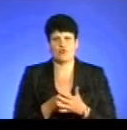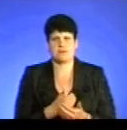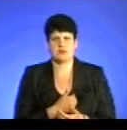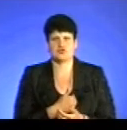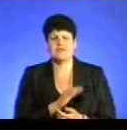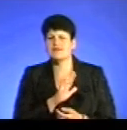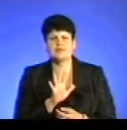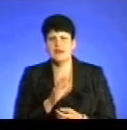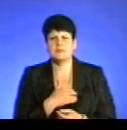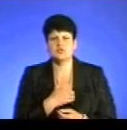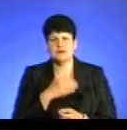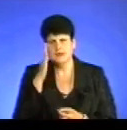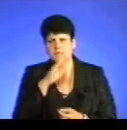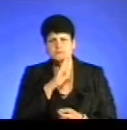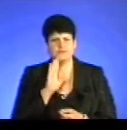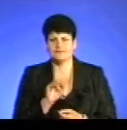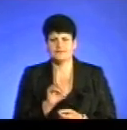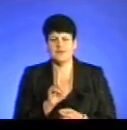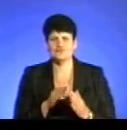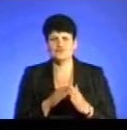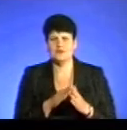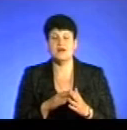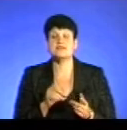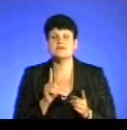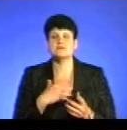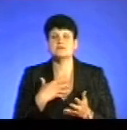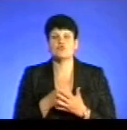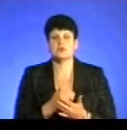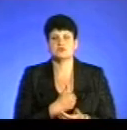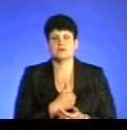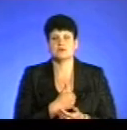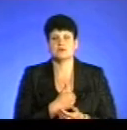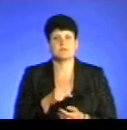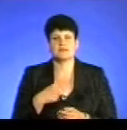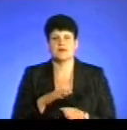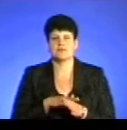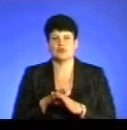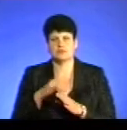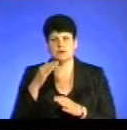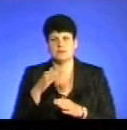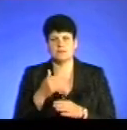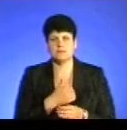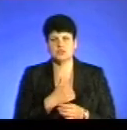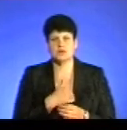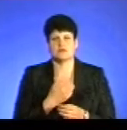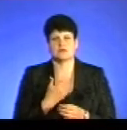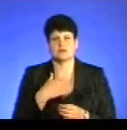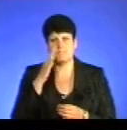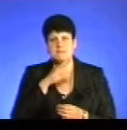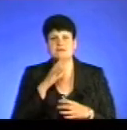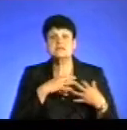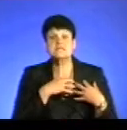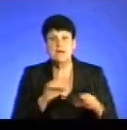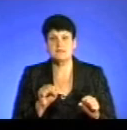Не бажання батьків, не бажання сусідів, а власне бажання. Бо ми не виконуємо бажання батьків. Дуже багато батьків, які дзвонять і кажуть, заберіть